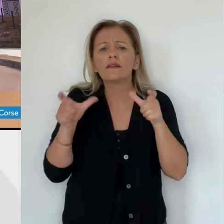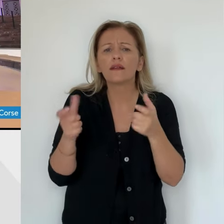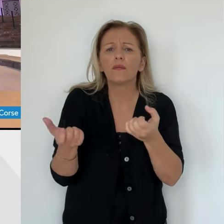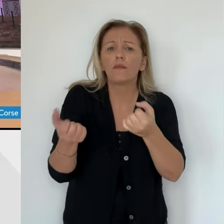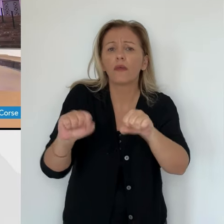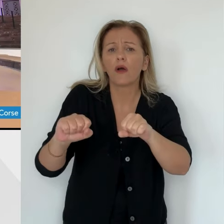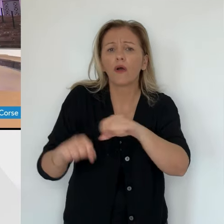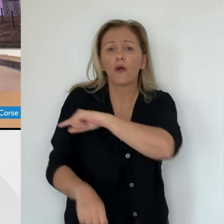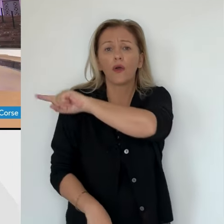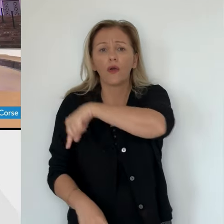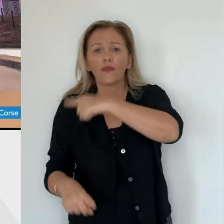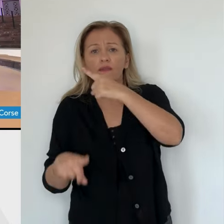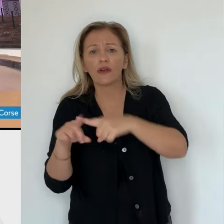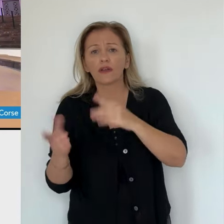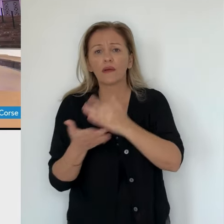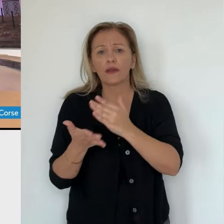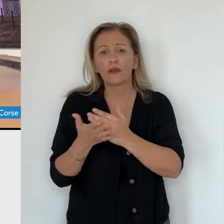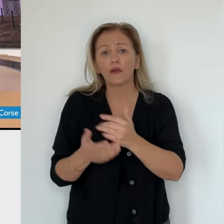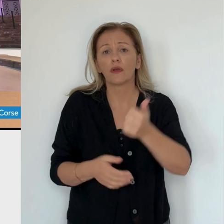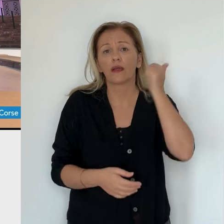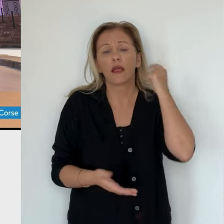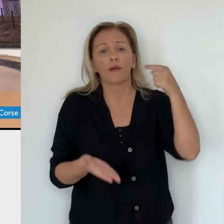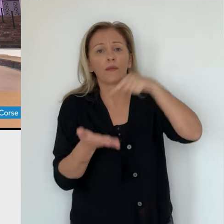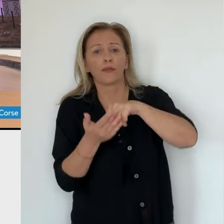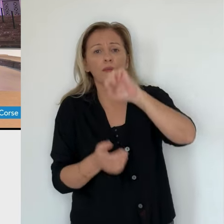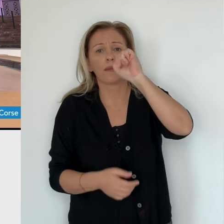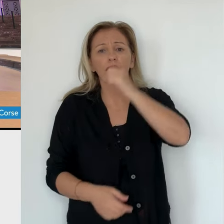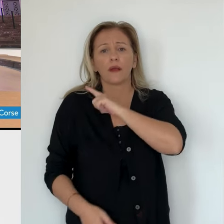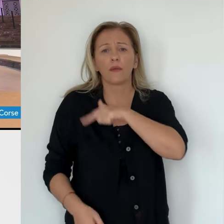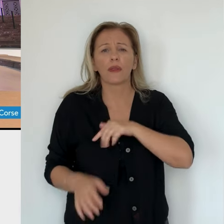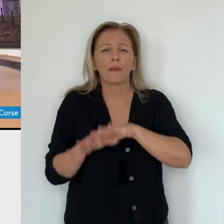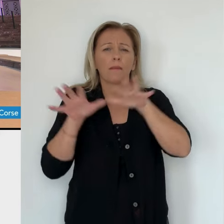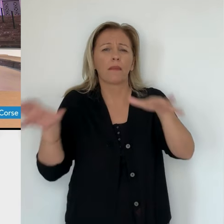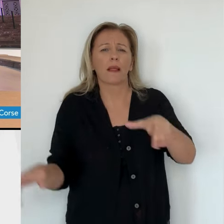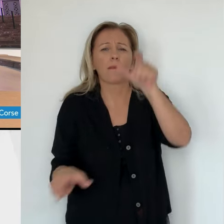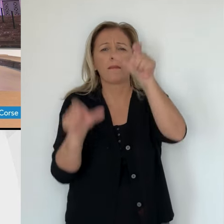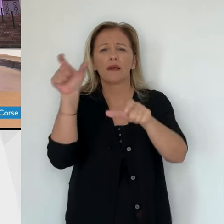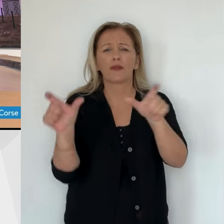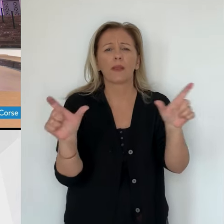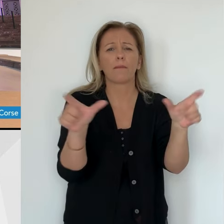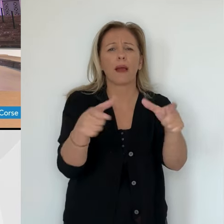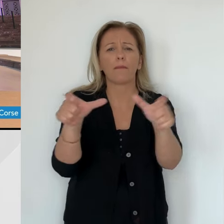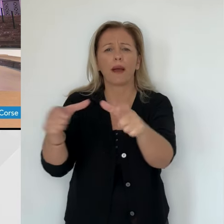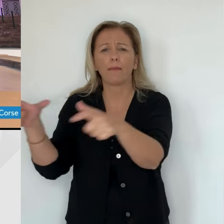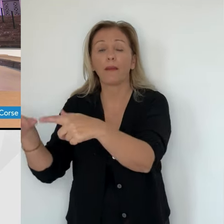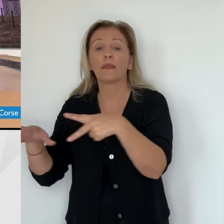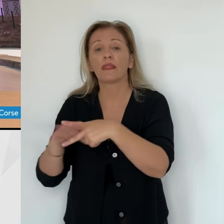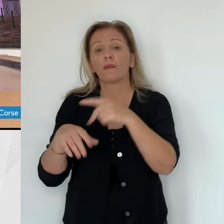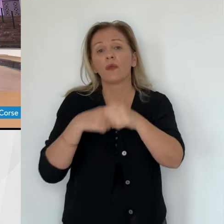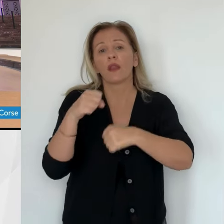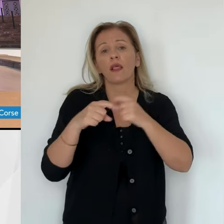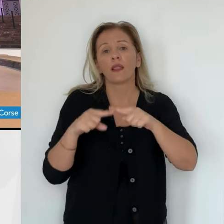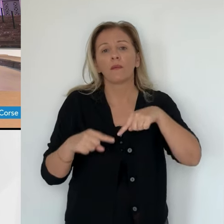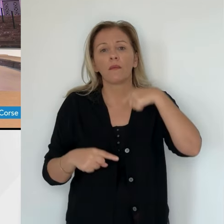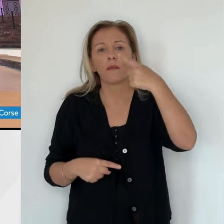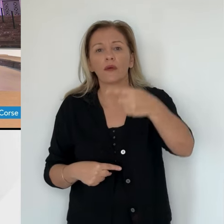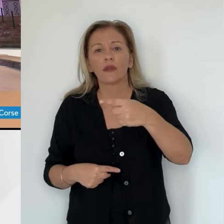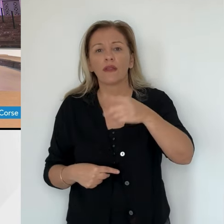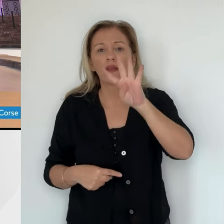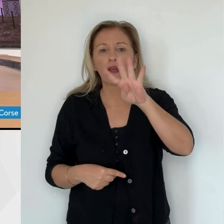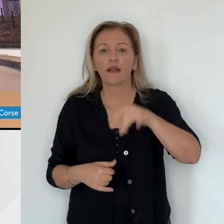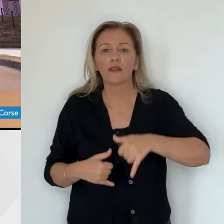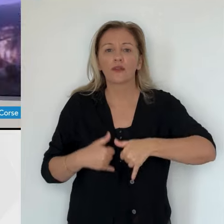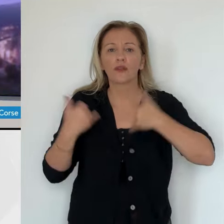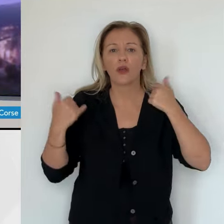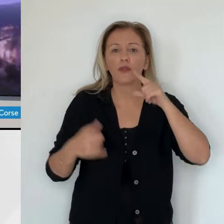Quatre hommes comparaîtront en début d'année poursuivis pour des heures ayant émaillé une manifestation de soutien à Yvan Cologne en septembre 2022. On fait